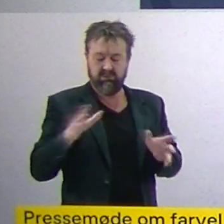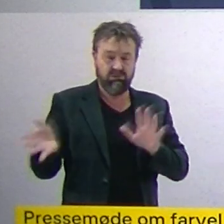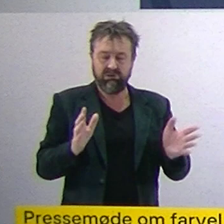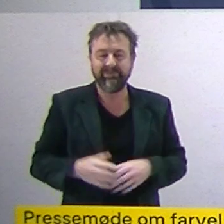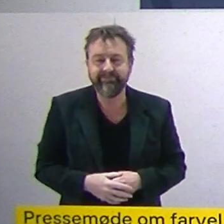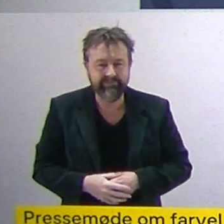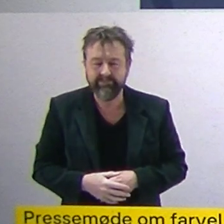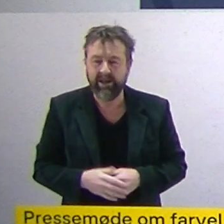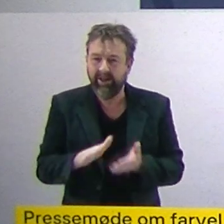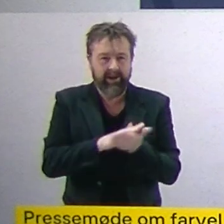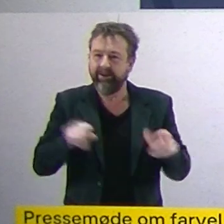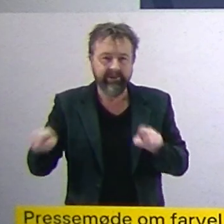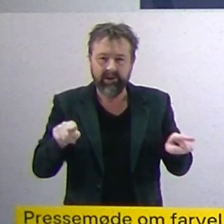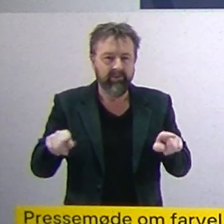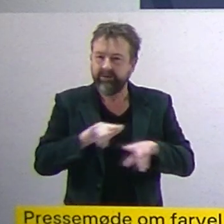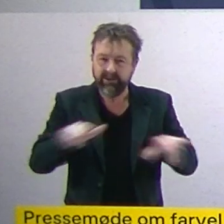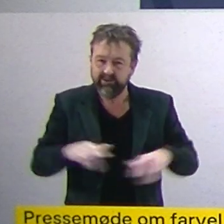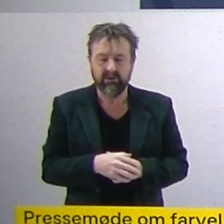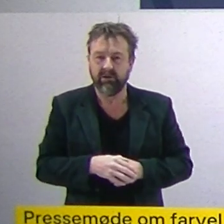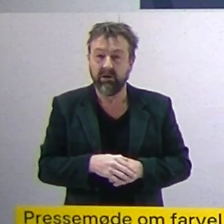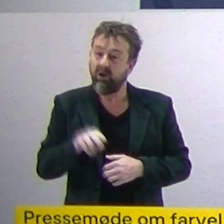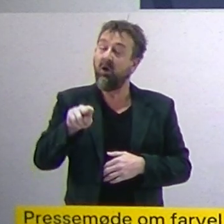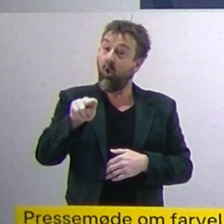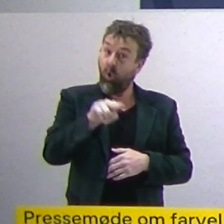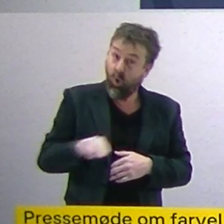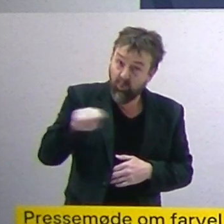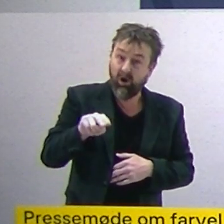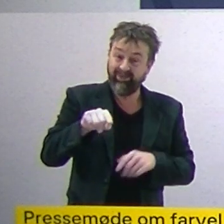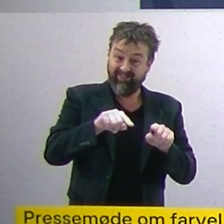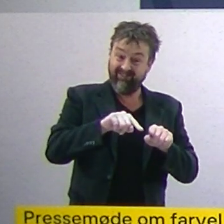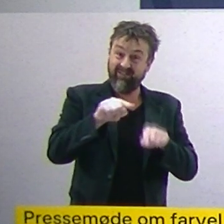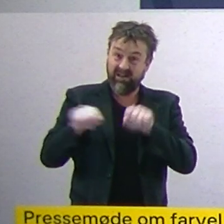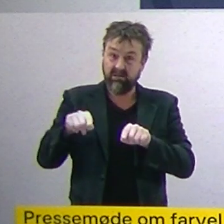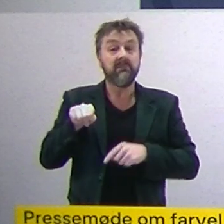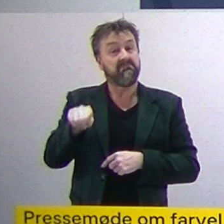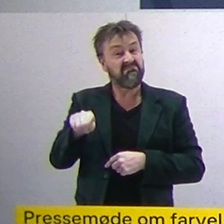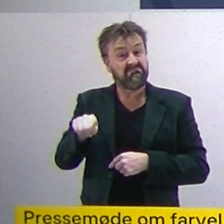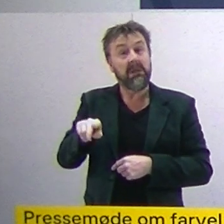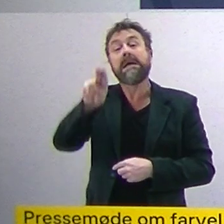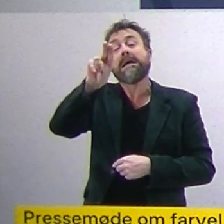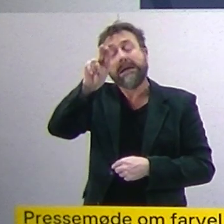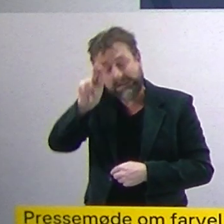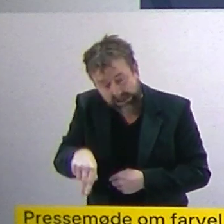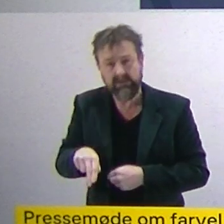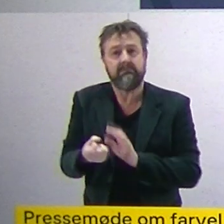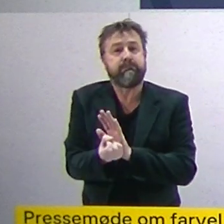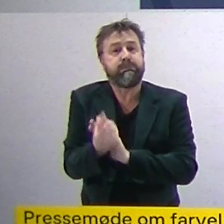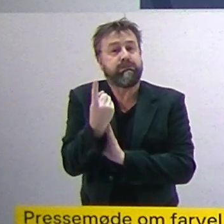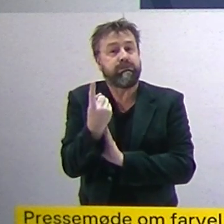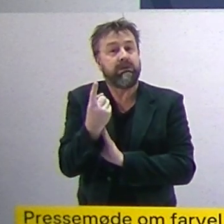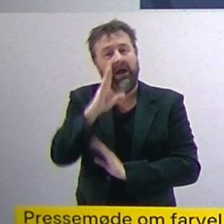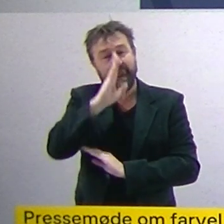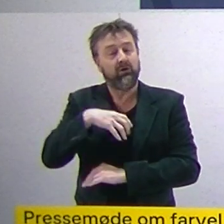Hverken det ene eller det andet er sandt. Omikron-varianten kan give grund til rigtig alvorlig sygdom, særligt hos